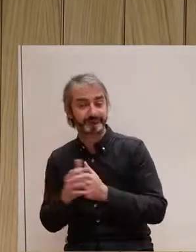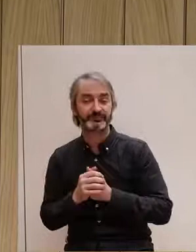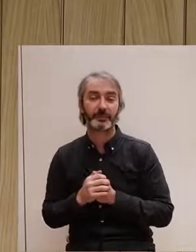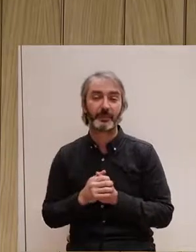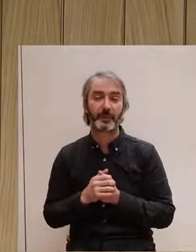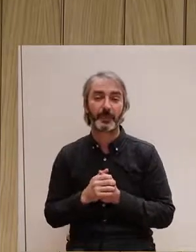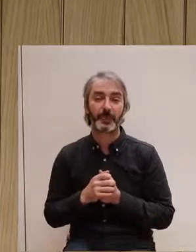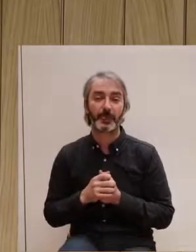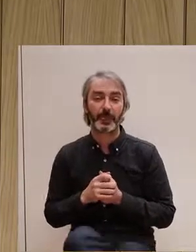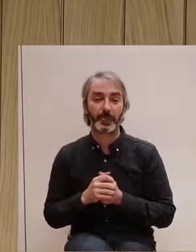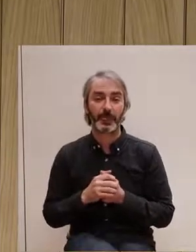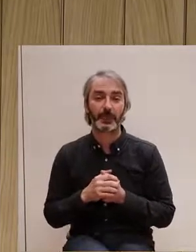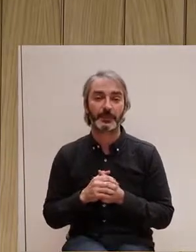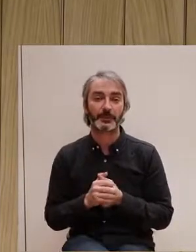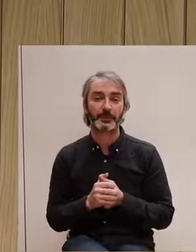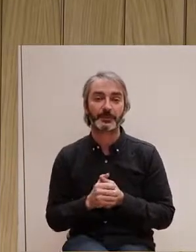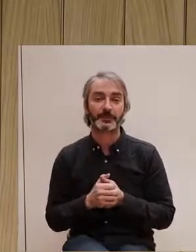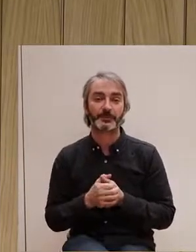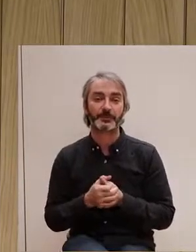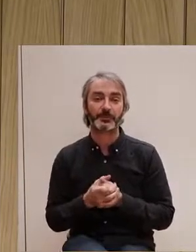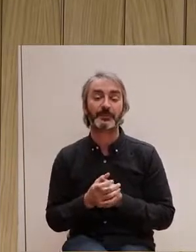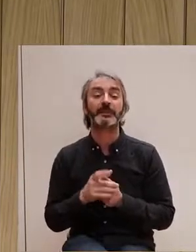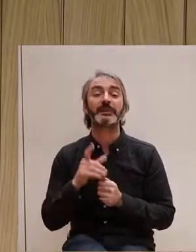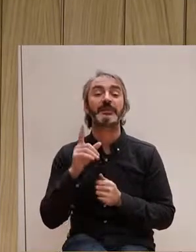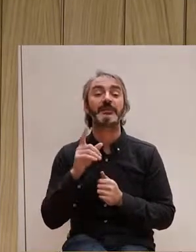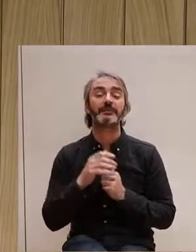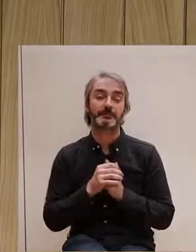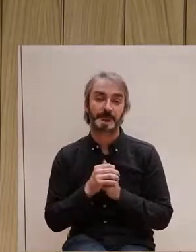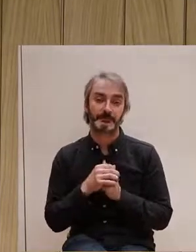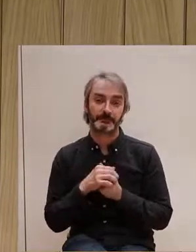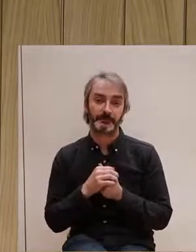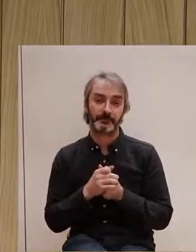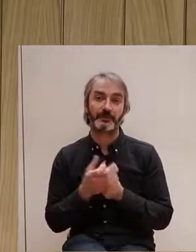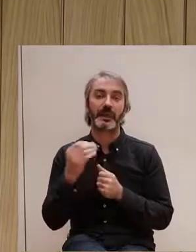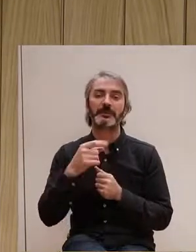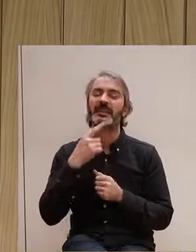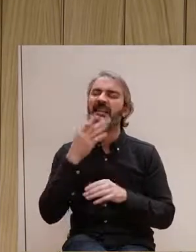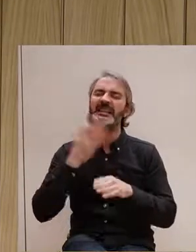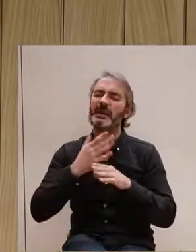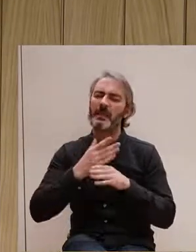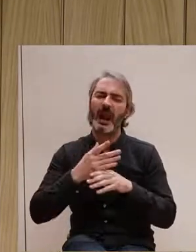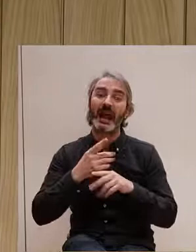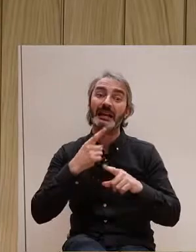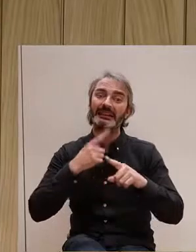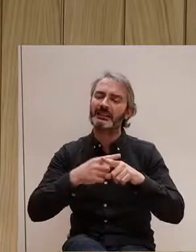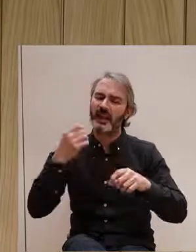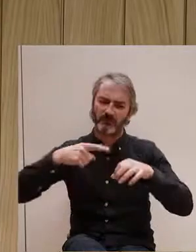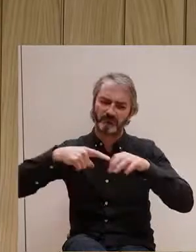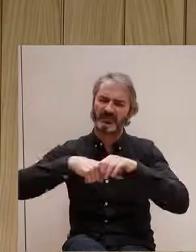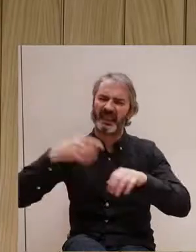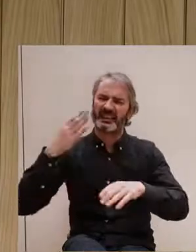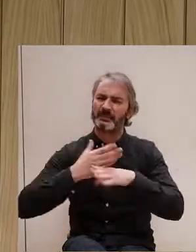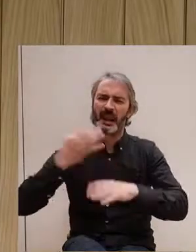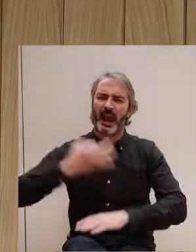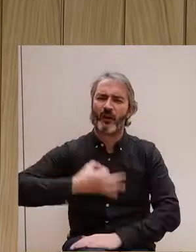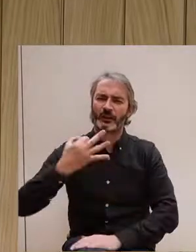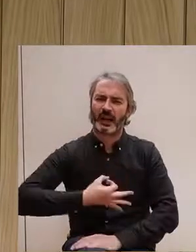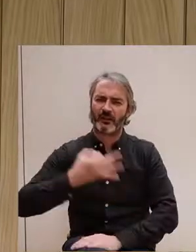pensem que el que estem fent quan estem dient que la penetració d'estar sempre present en les relacions sexuals és